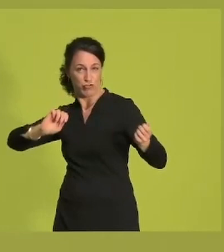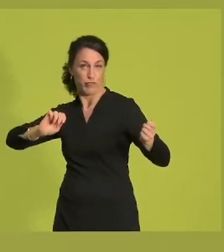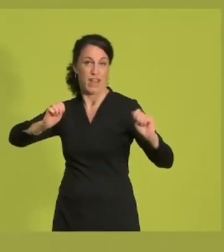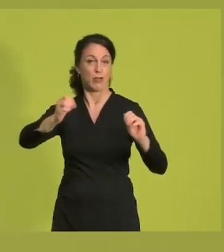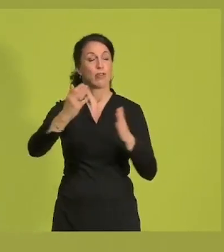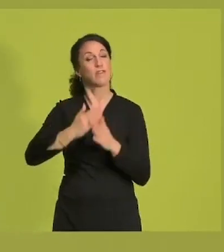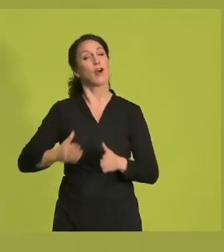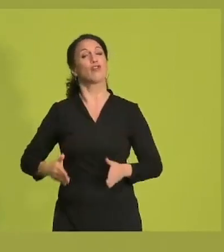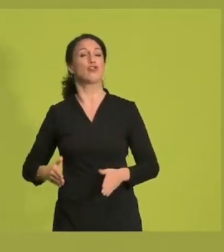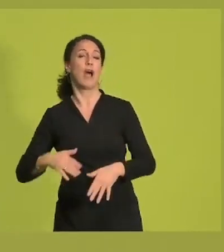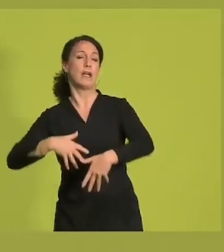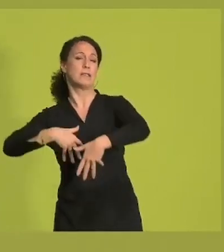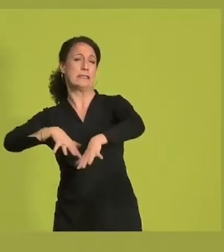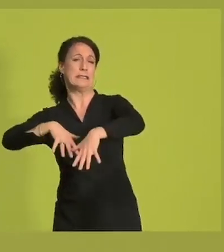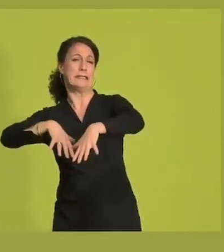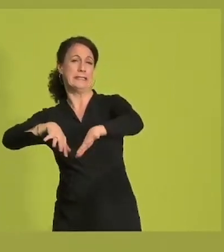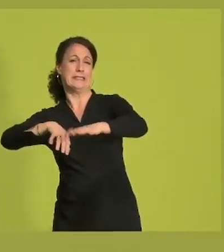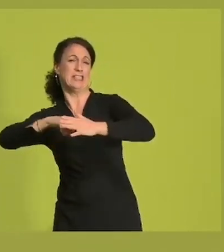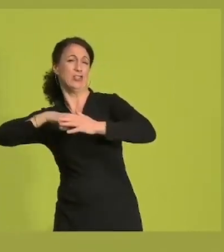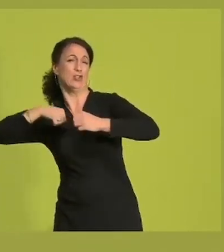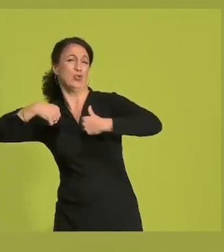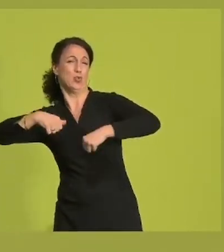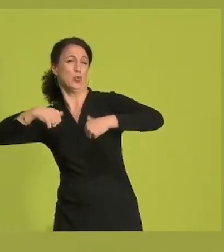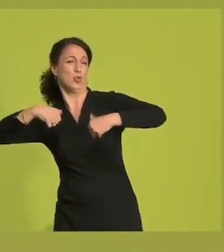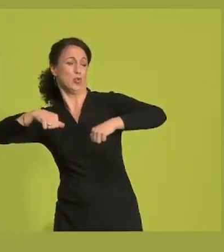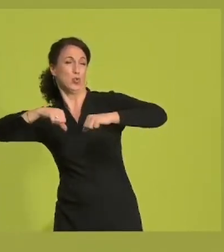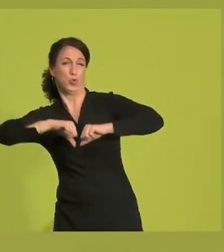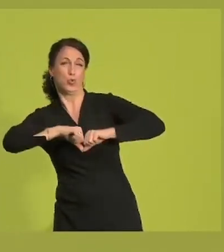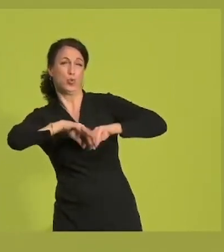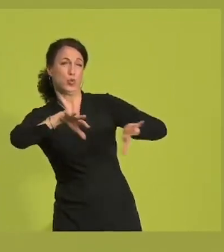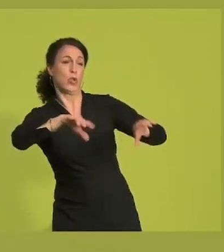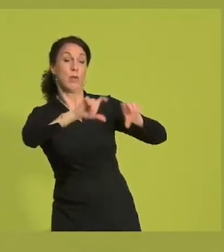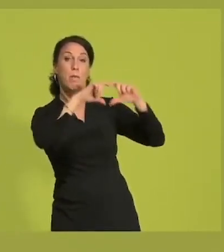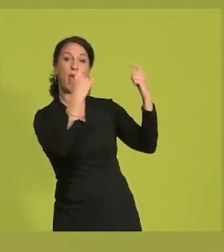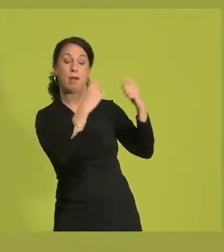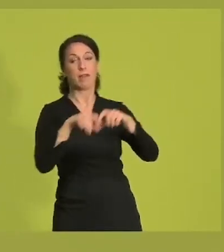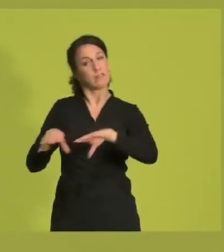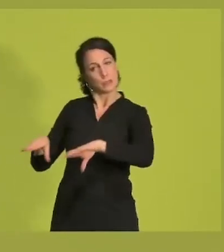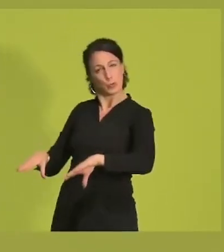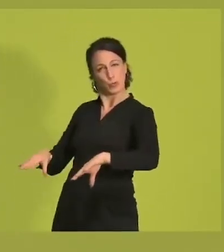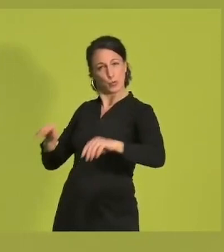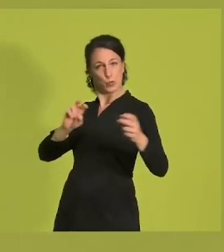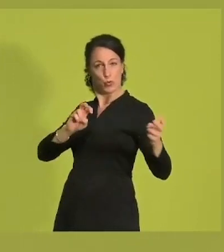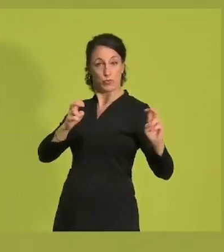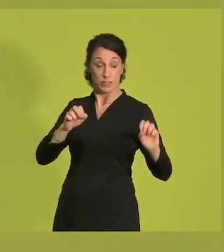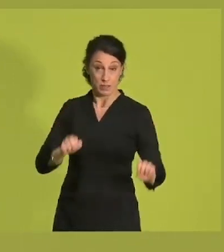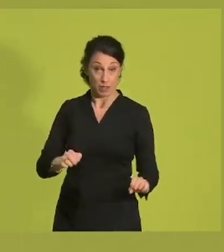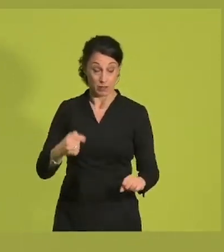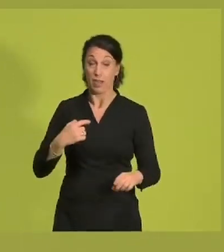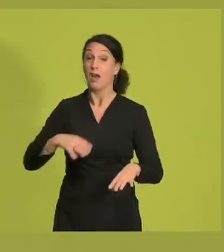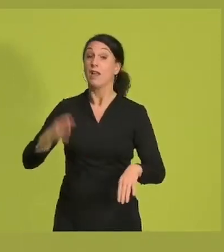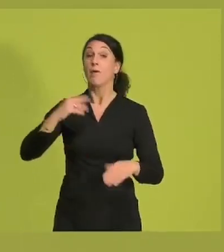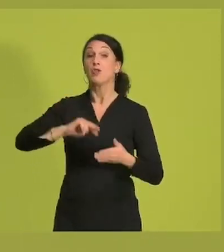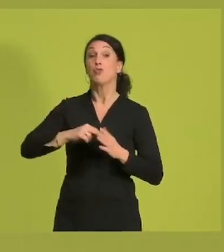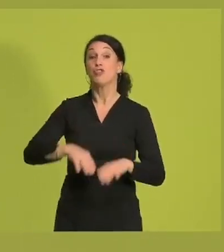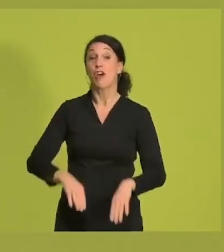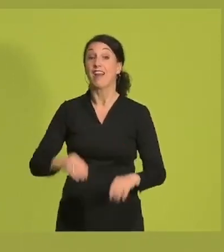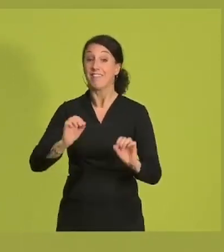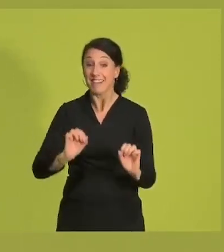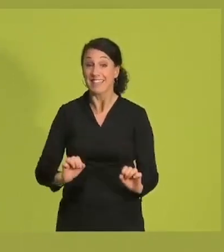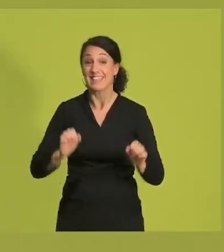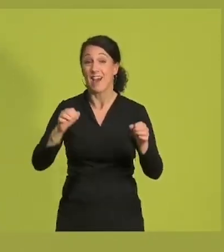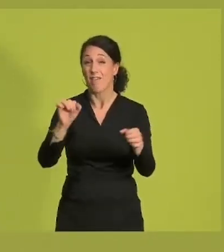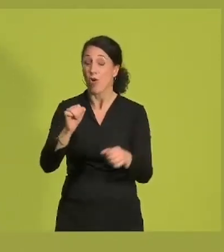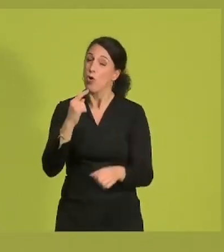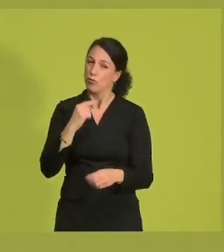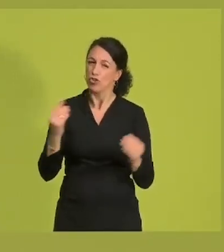von der Straße, den wir dann in den Parlamenten in reale Veränderungen umsetzen können. Ich bin politisch aktiv geworden, weil mich der Austausch und